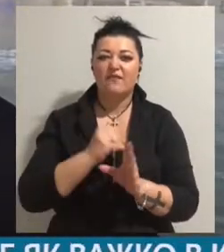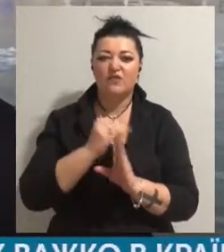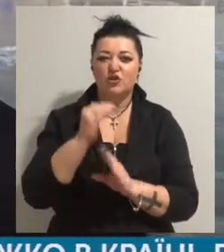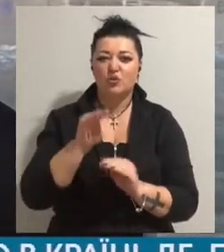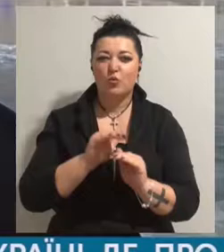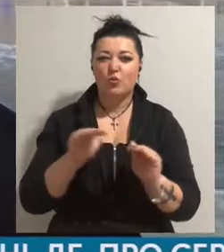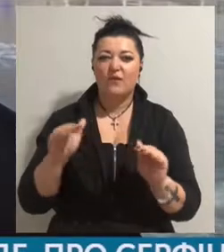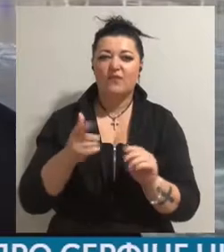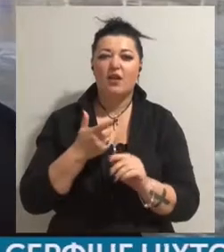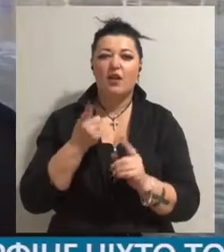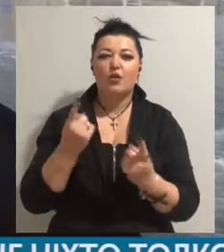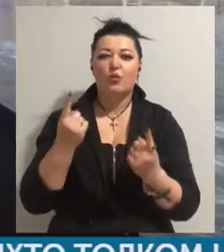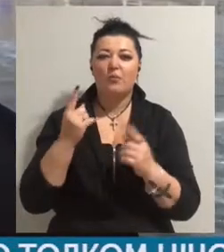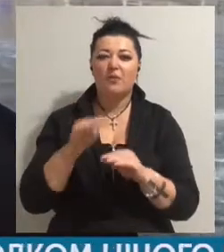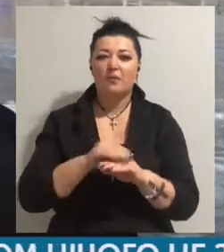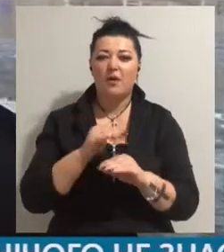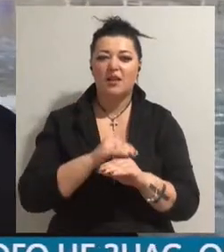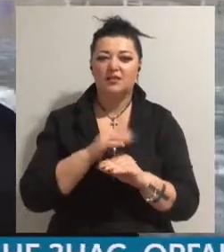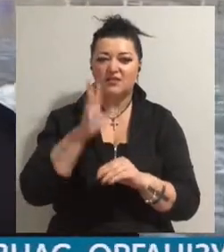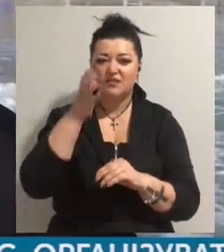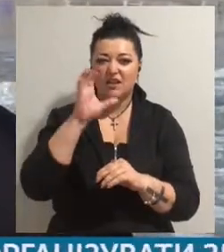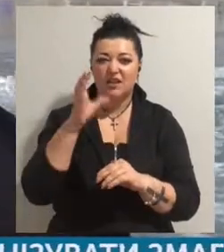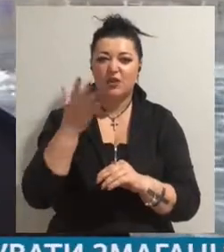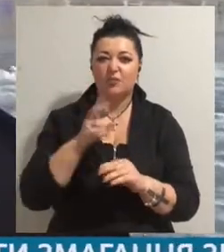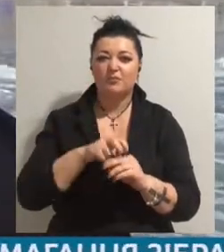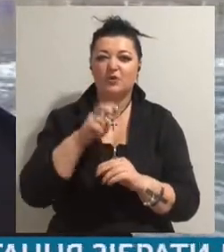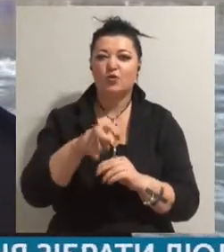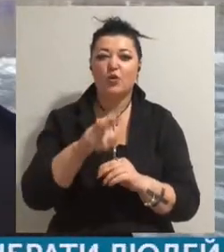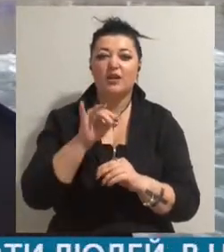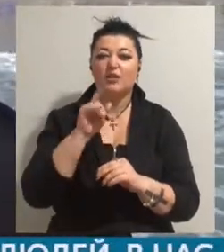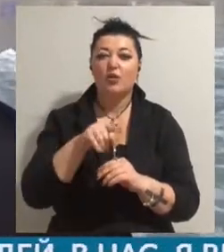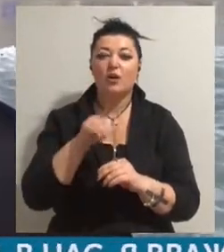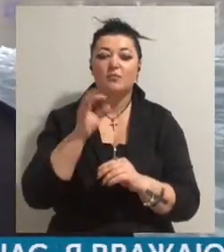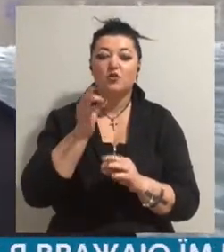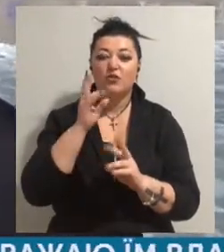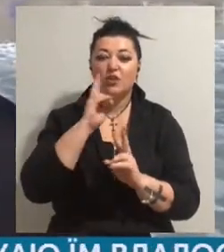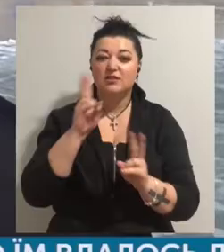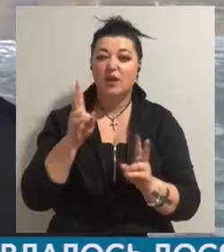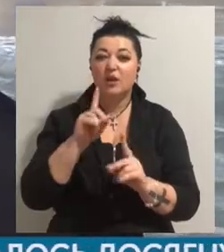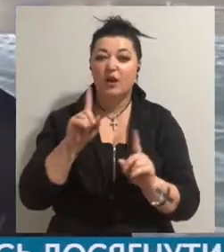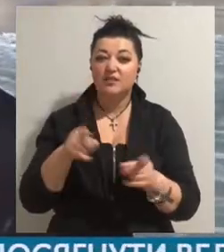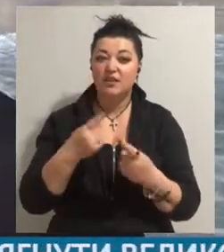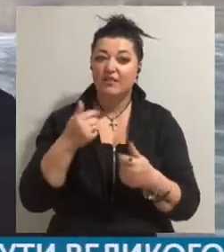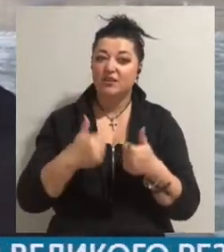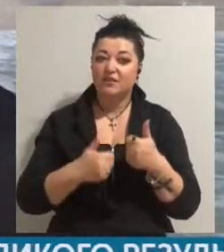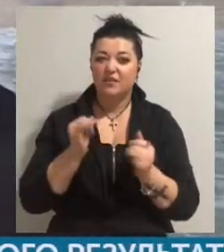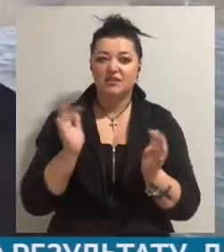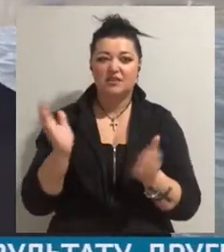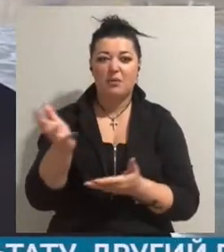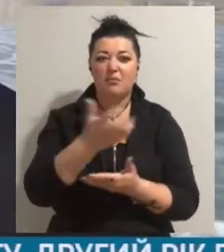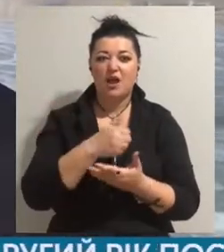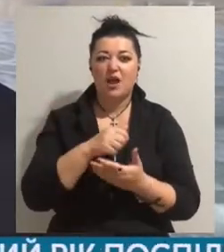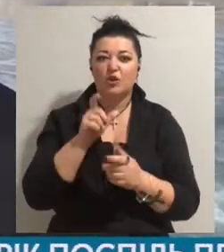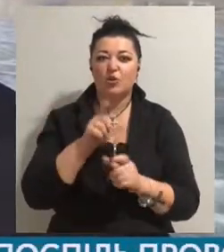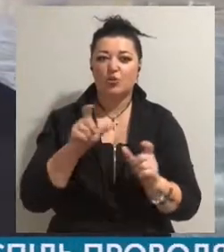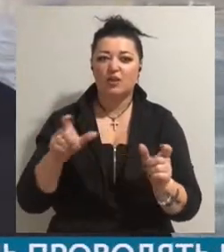Представляєте, як складно в країні, в якій про серфінг толком ніхто нічого не знає, організувати соревновання, зібрати людей. У нас, я